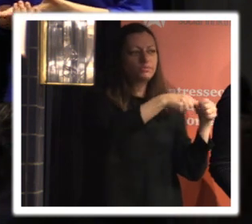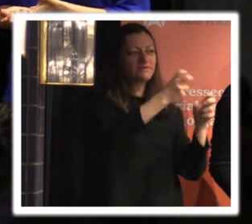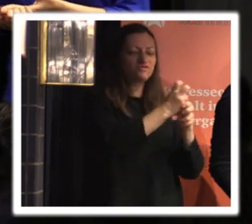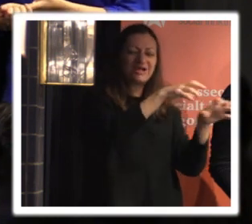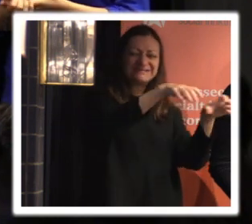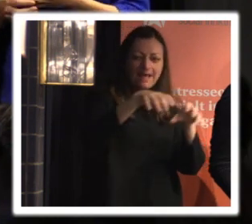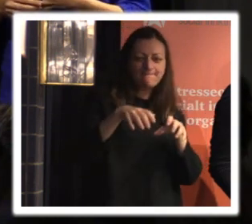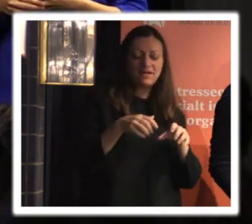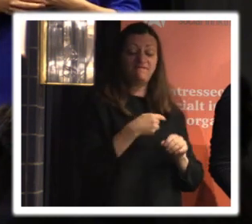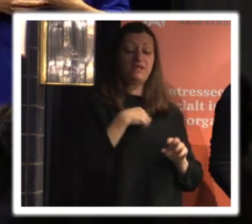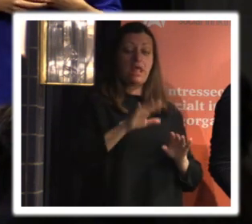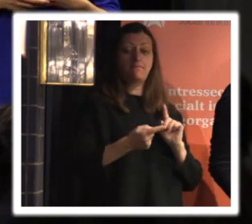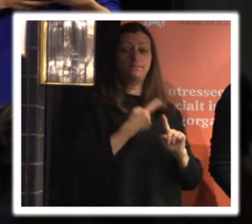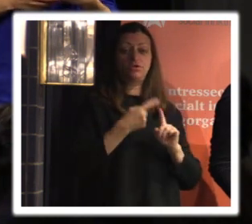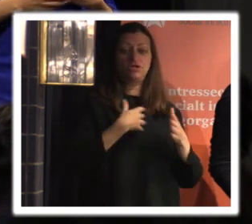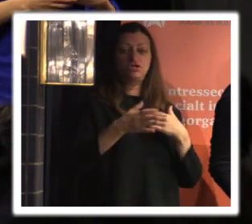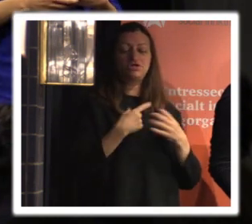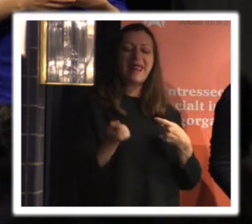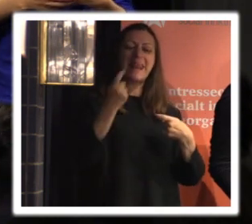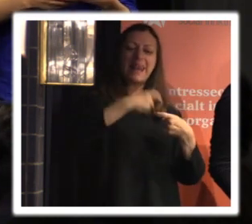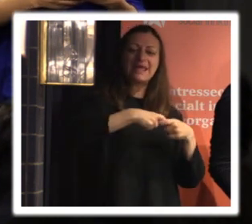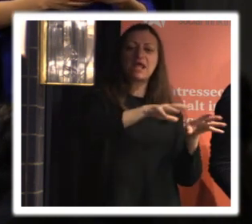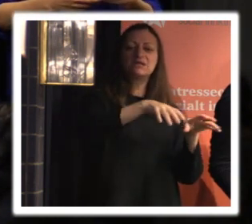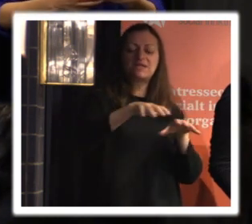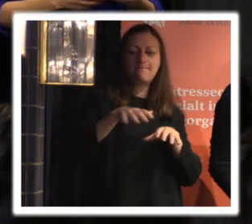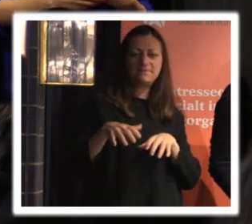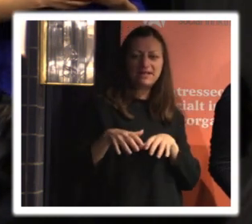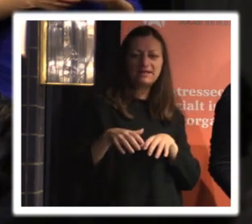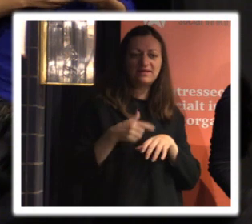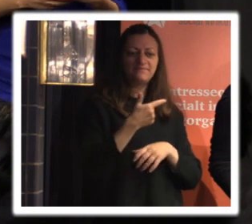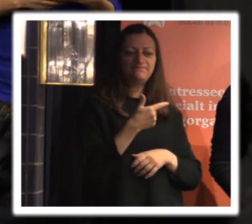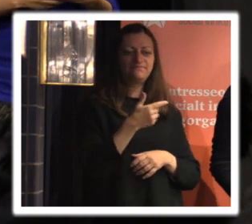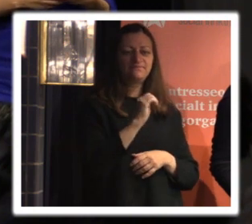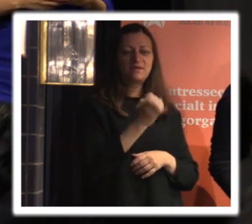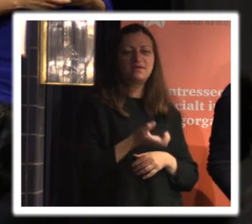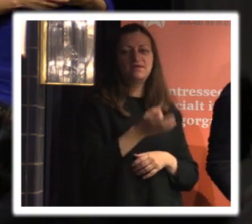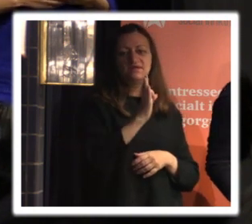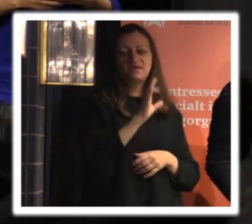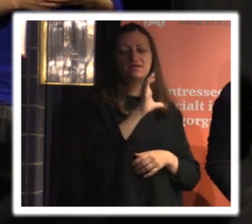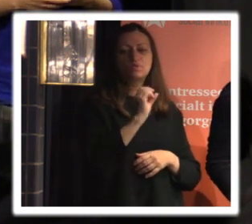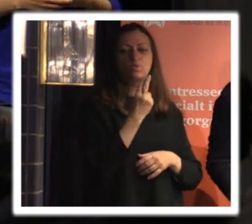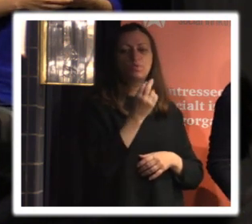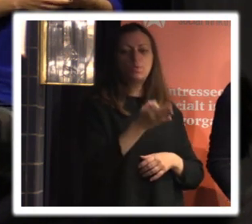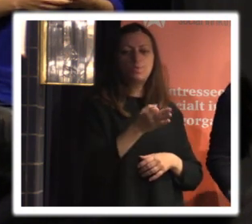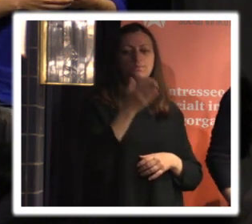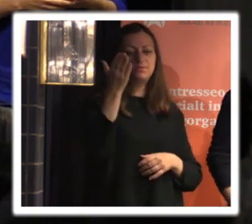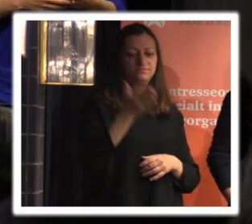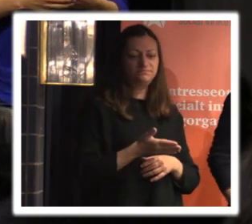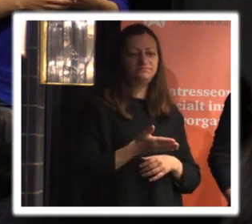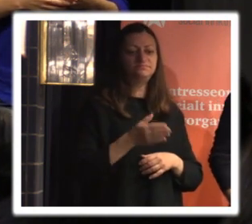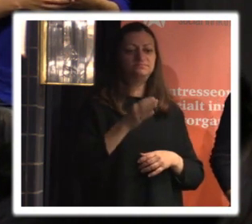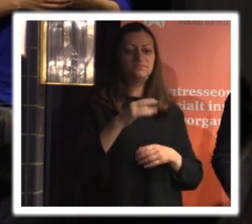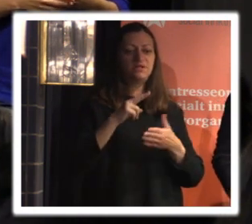vi har börjat göra en liten länksamling på techsop.se snedstreck dataskydd där finns det också ett